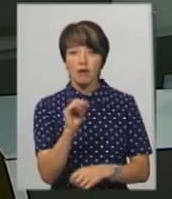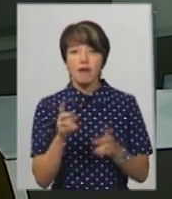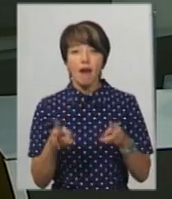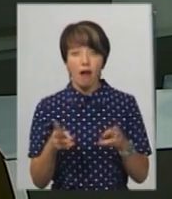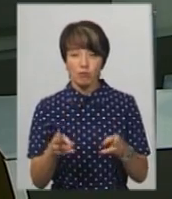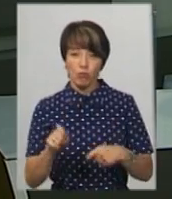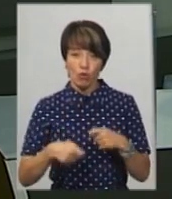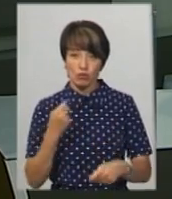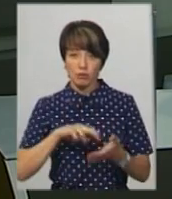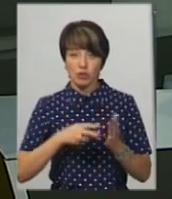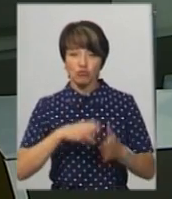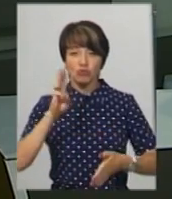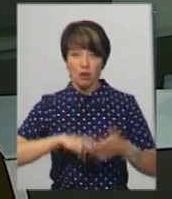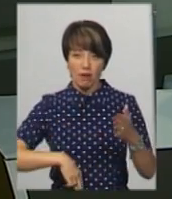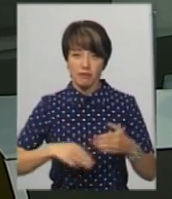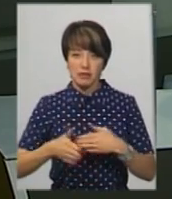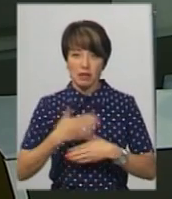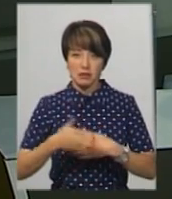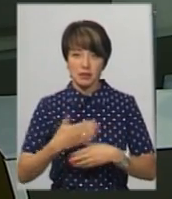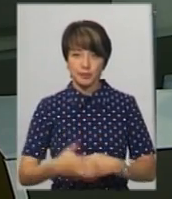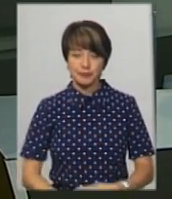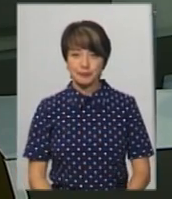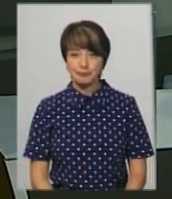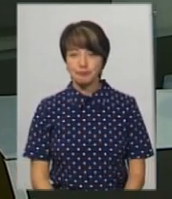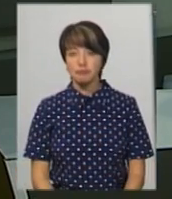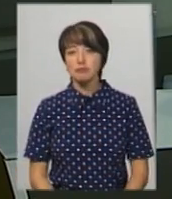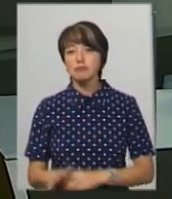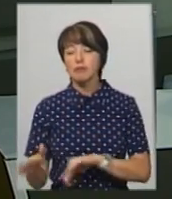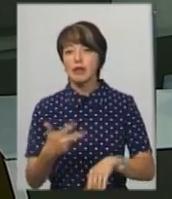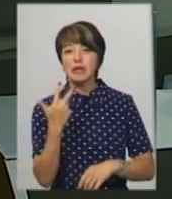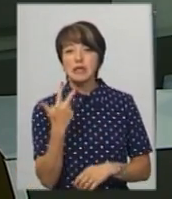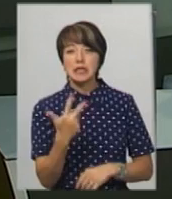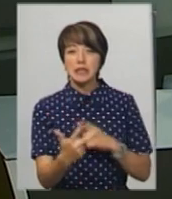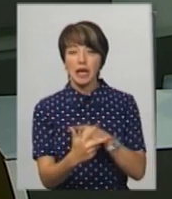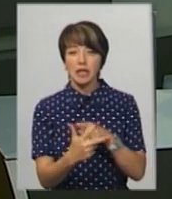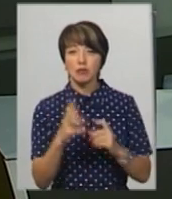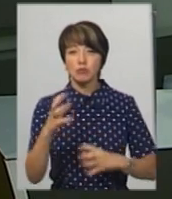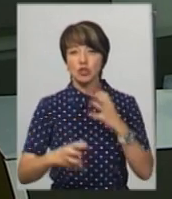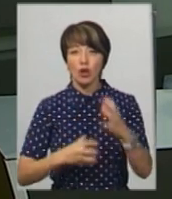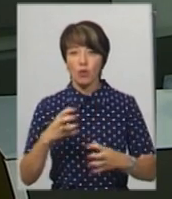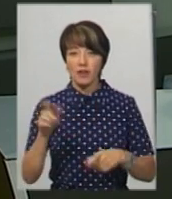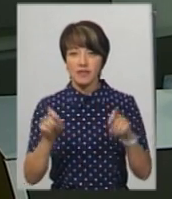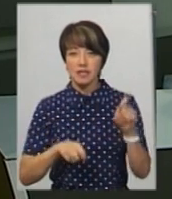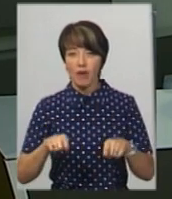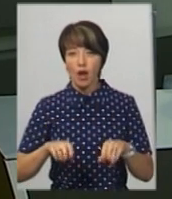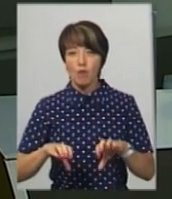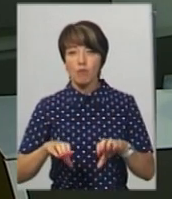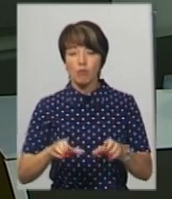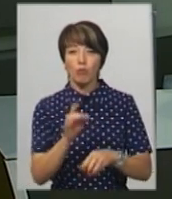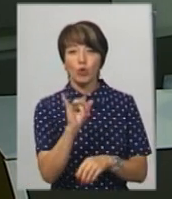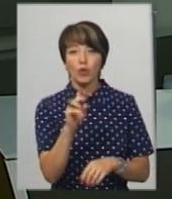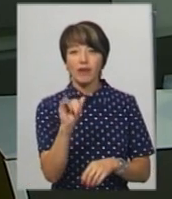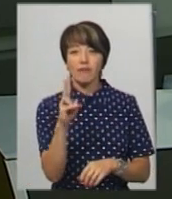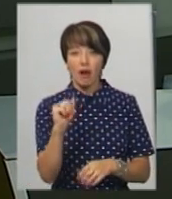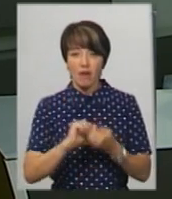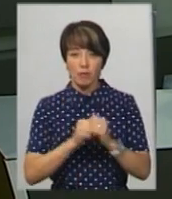За це порушення передбачаються штрафні санкції. Третій міжнародний кінофестиваль «Бруківка» відбудеться у Кам'янці-Подільському